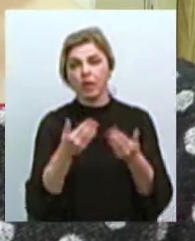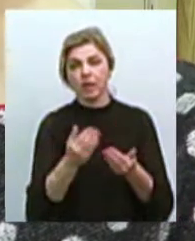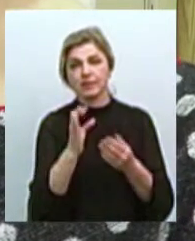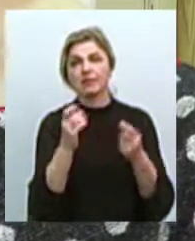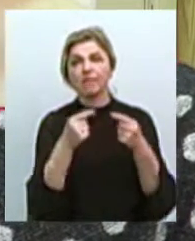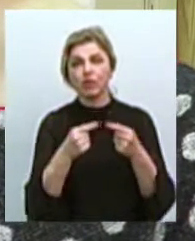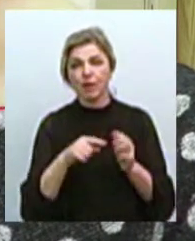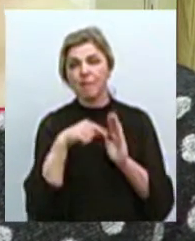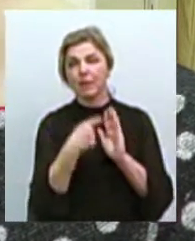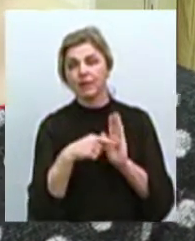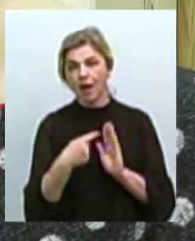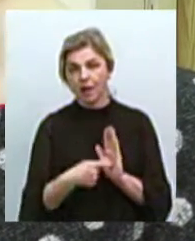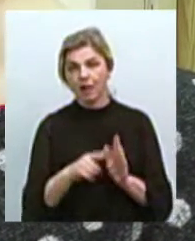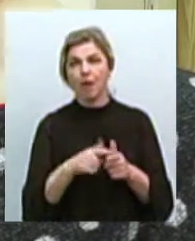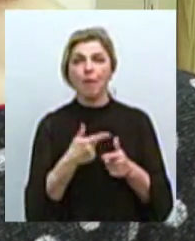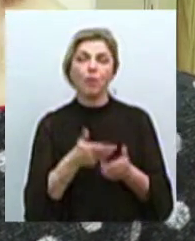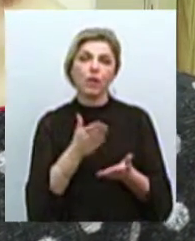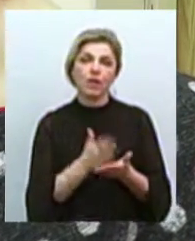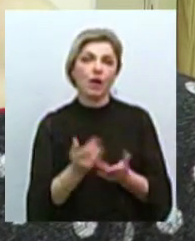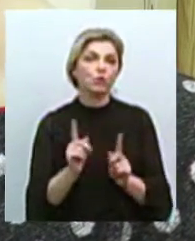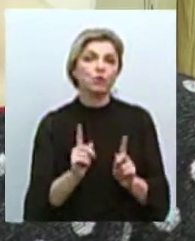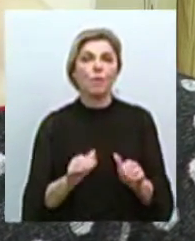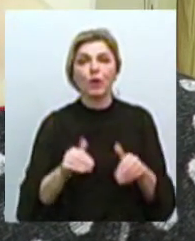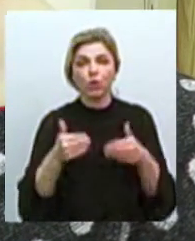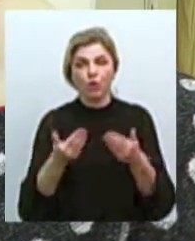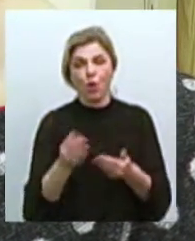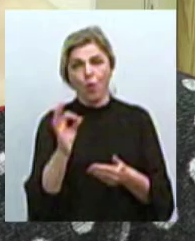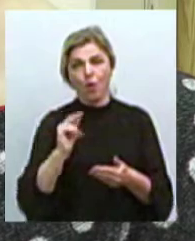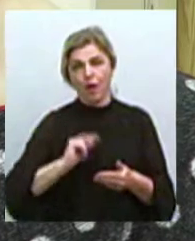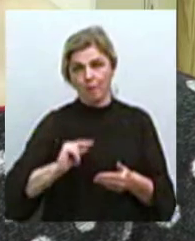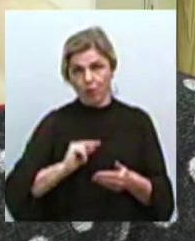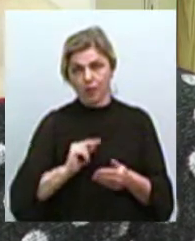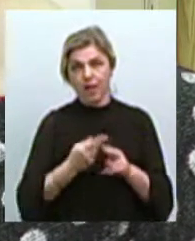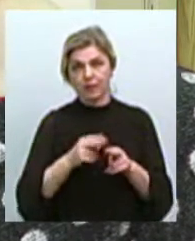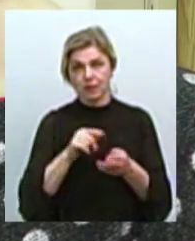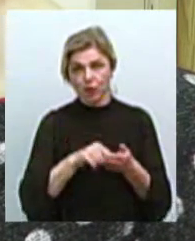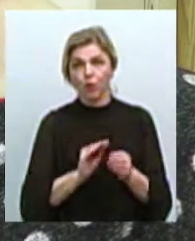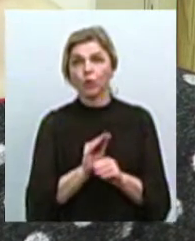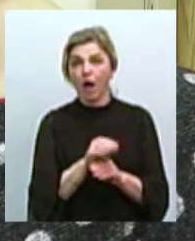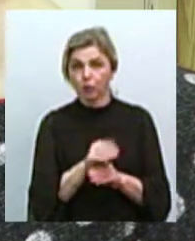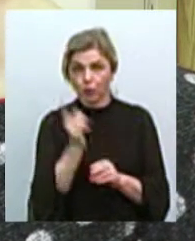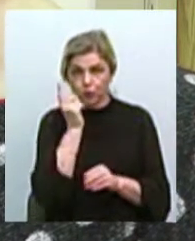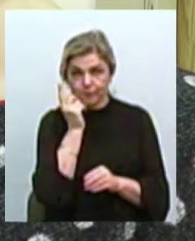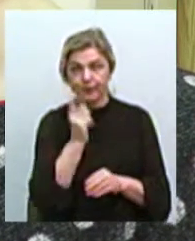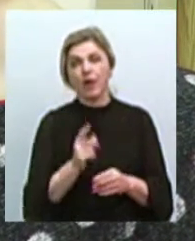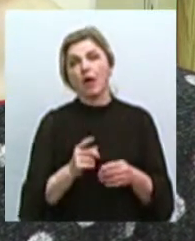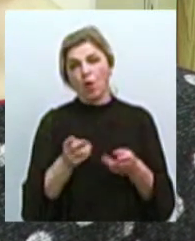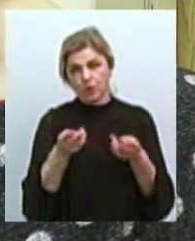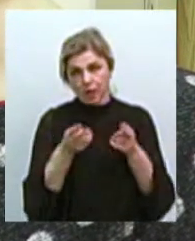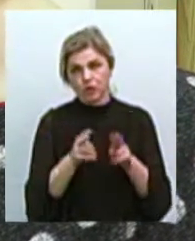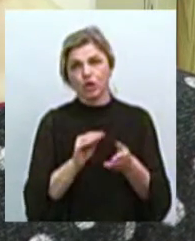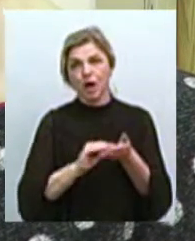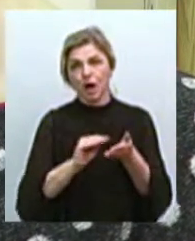питаннями або є якісь пропозиції щодо роботи даного мобільного додатку, то залишають